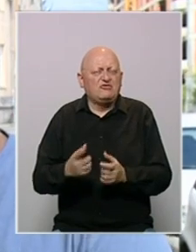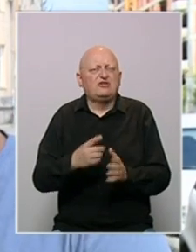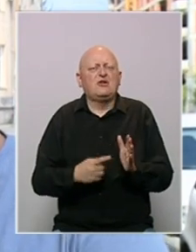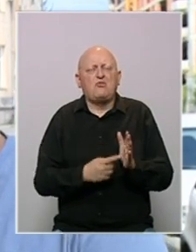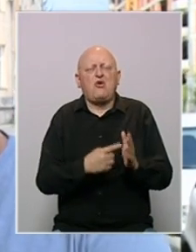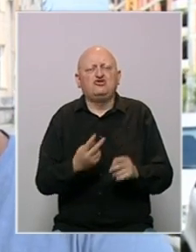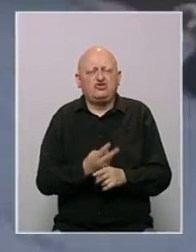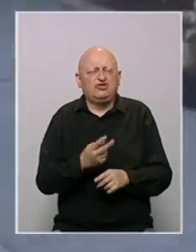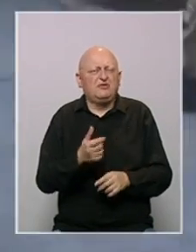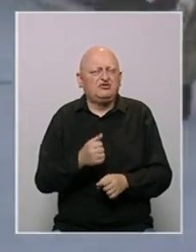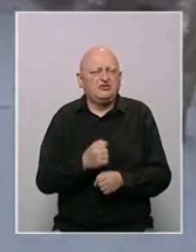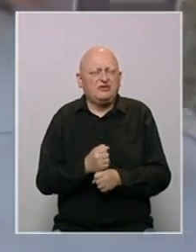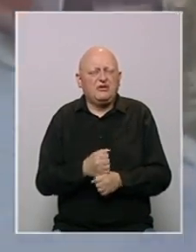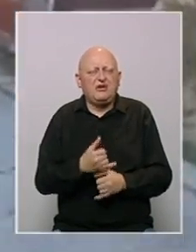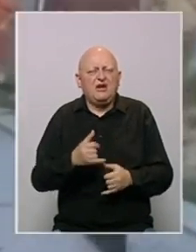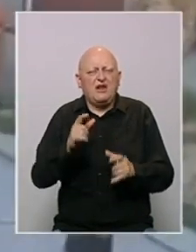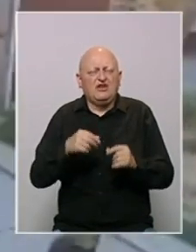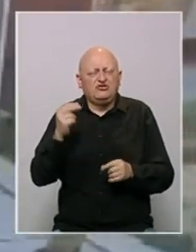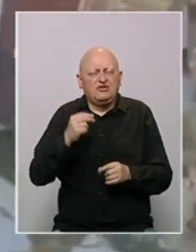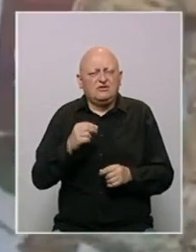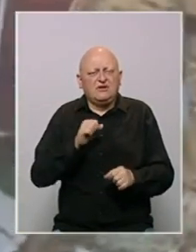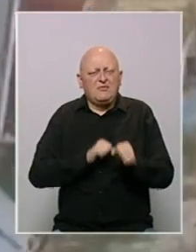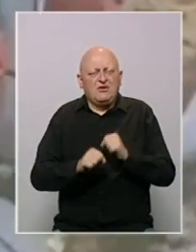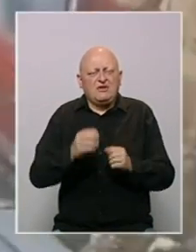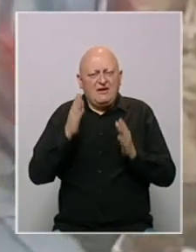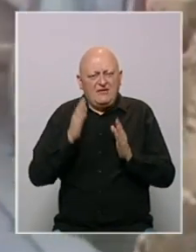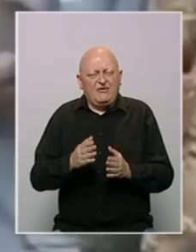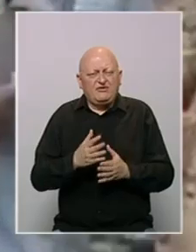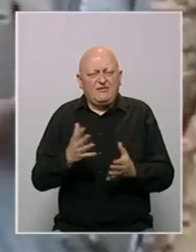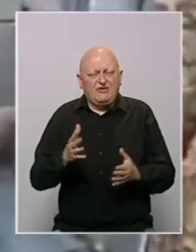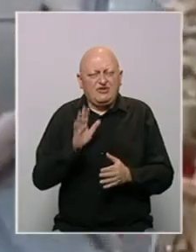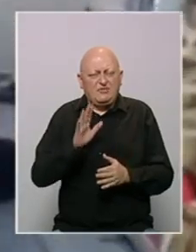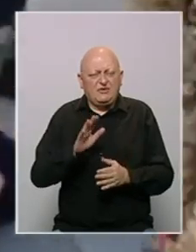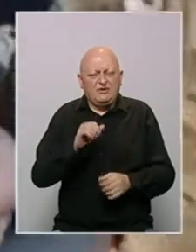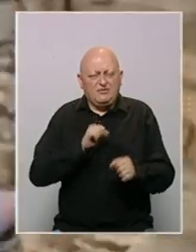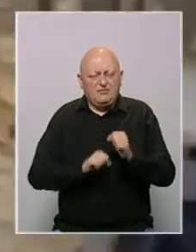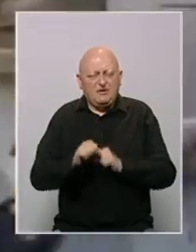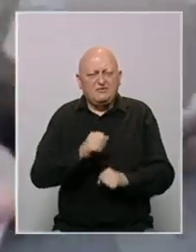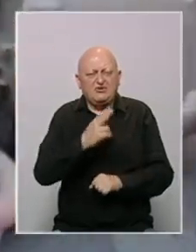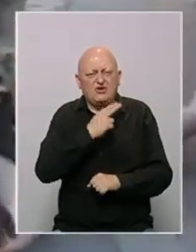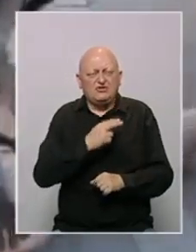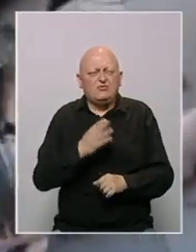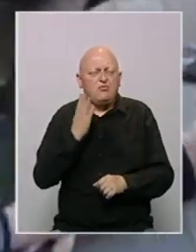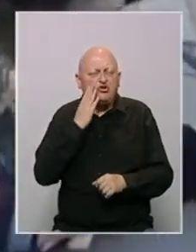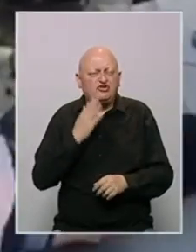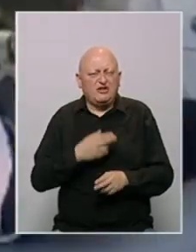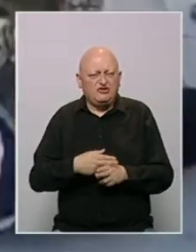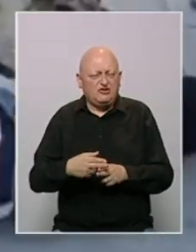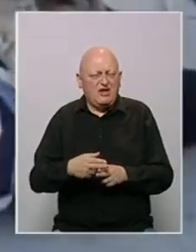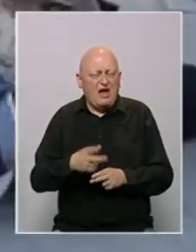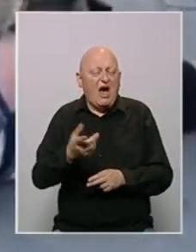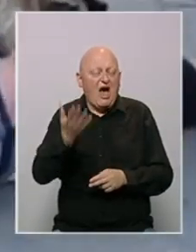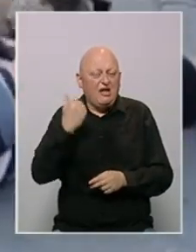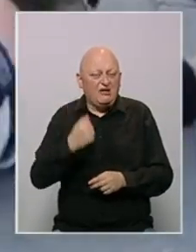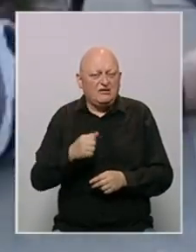pokaže da država nešto radi. I građani i stručnjaci za bezbjednost vjeruju da je većina pripadnika bezbjednostih agencija časna i poštena, ali